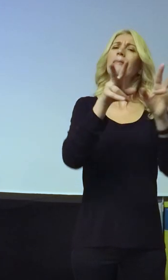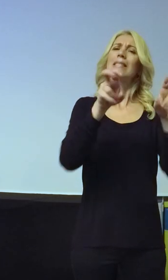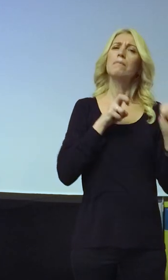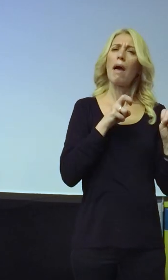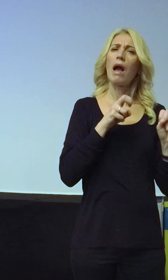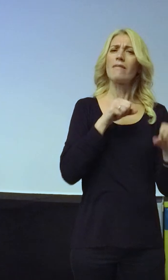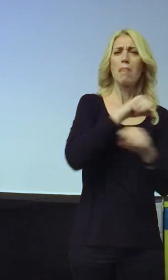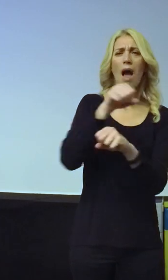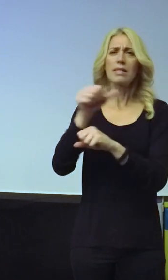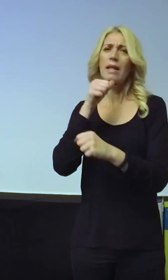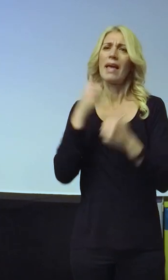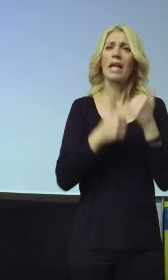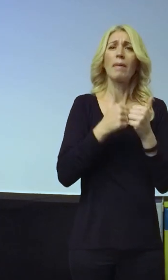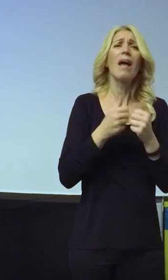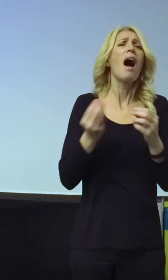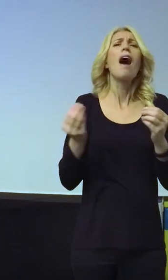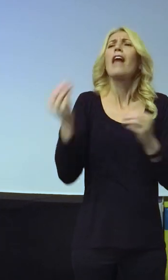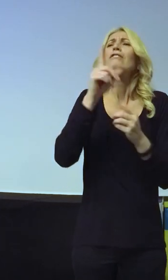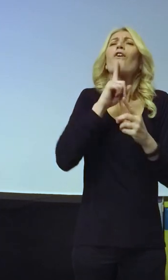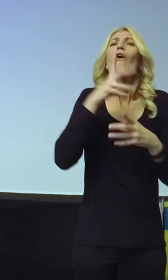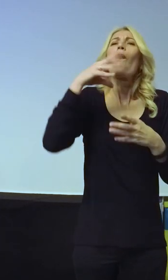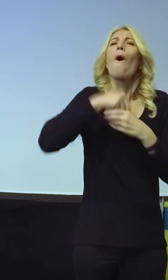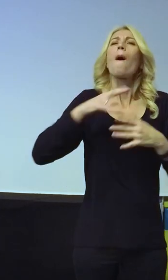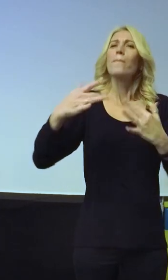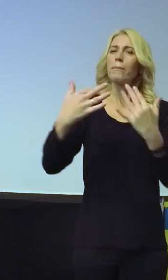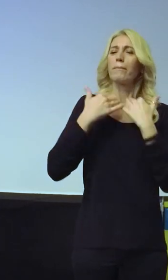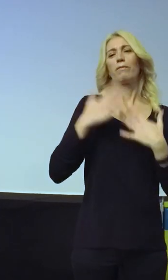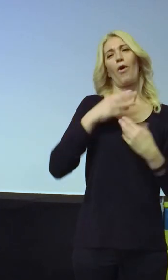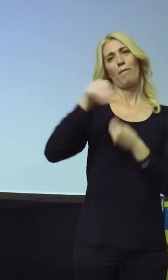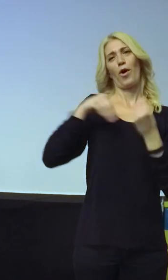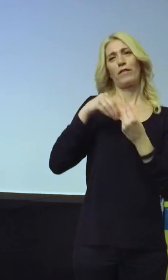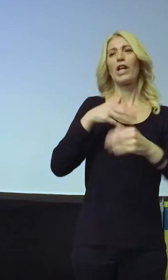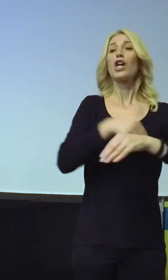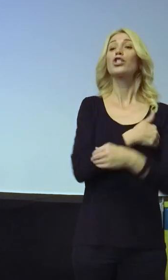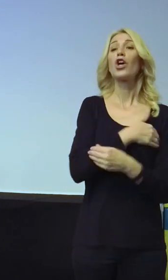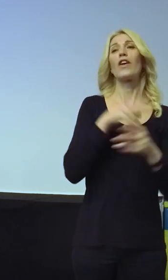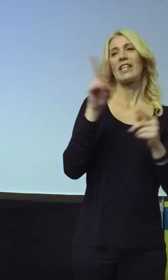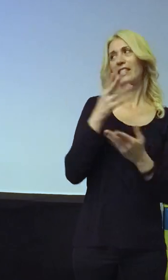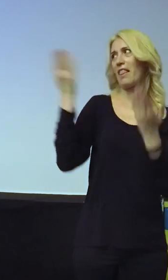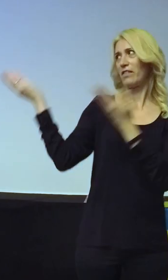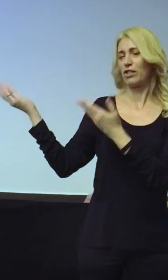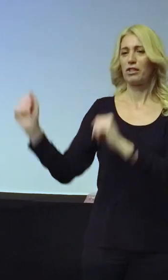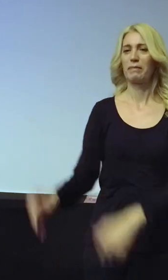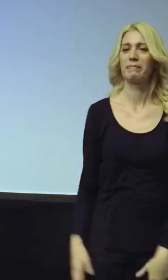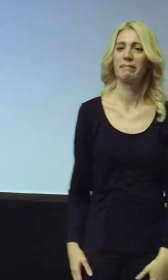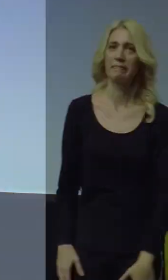kriminala, a kaže da je najveći pokretač njegova porodica. Dame i gospodo, Đorđe Vasiljević.